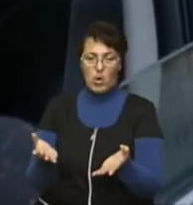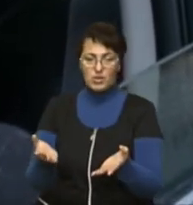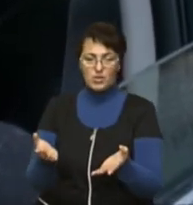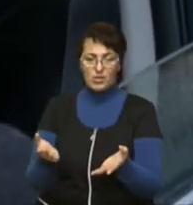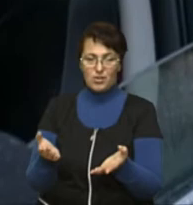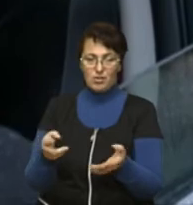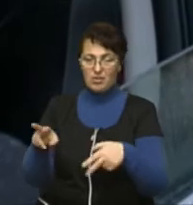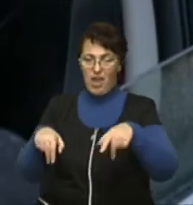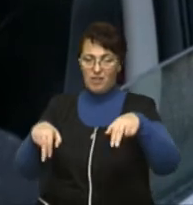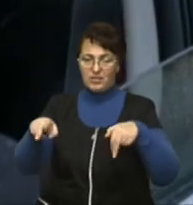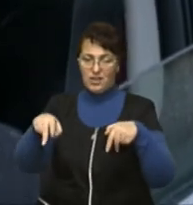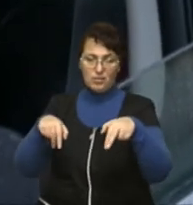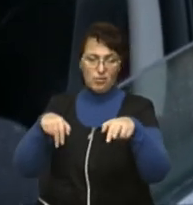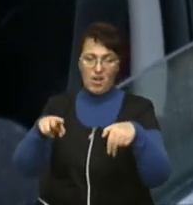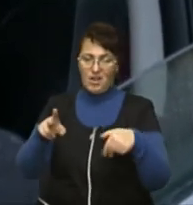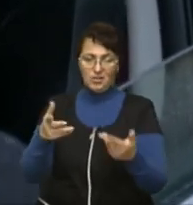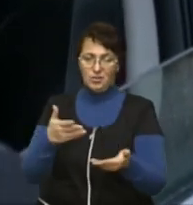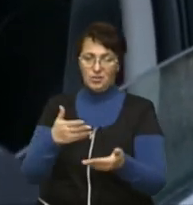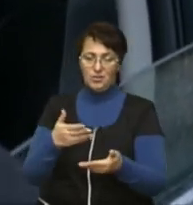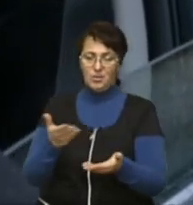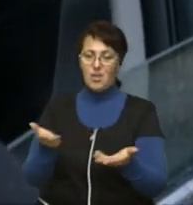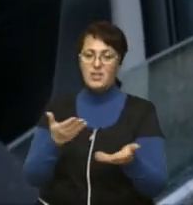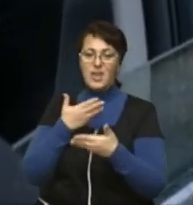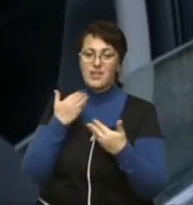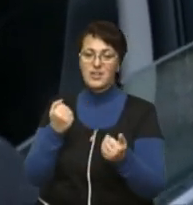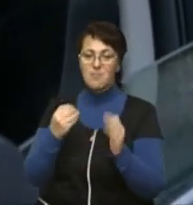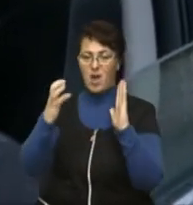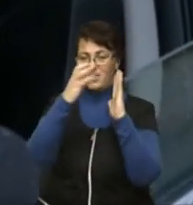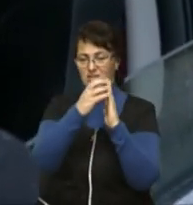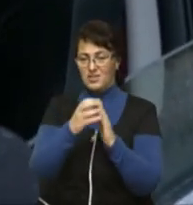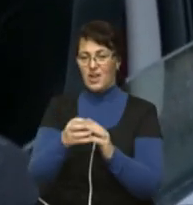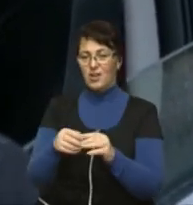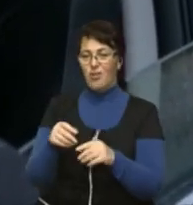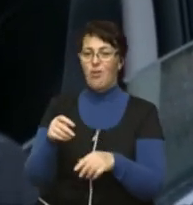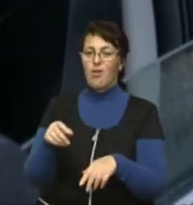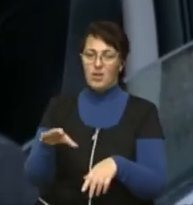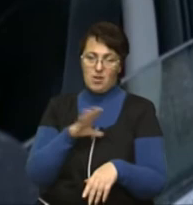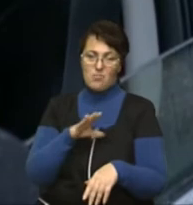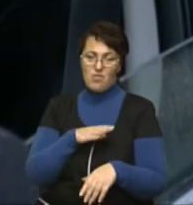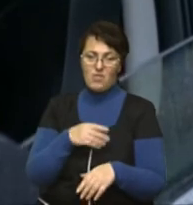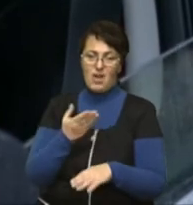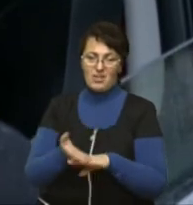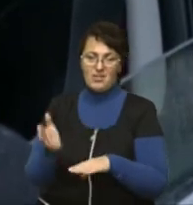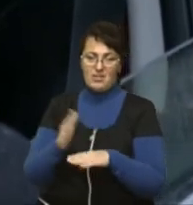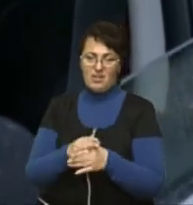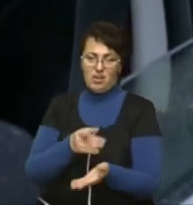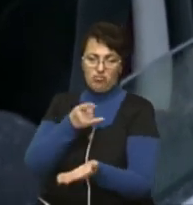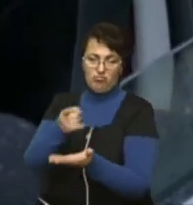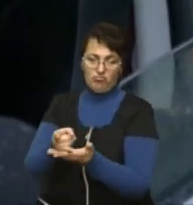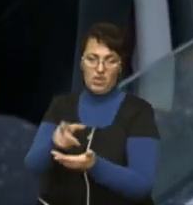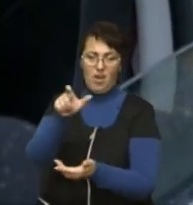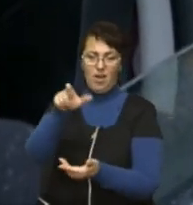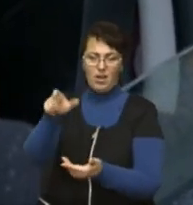попри тротуари, там, де немає знаку, часто важко запхатися. Люди паркуються навіть під знаки,